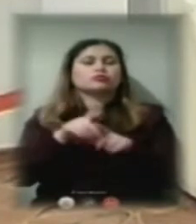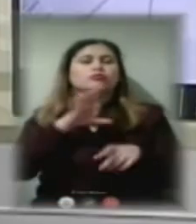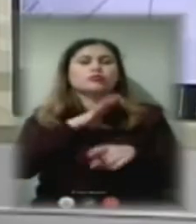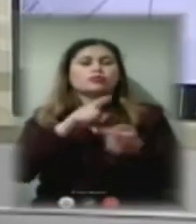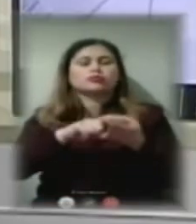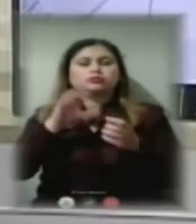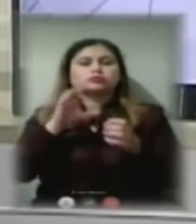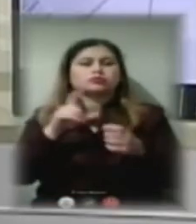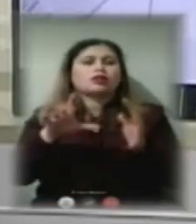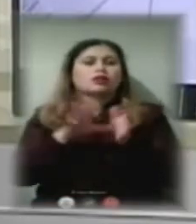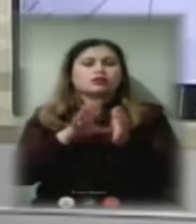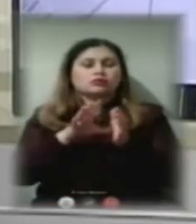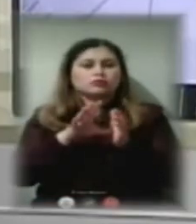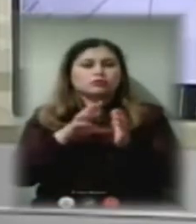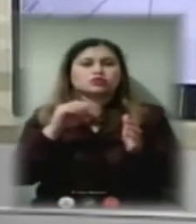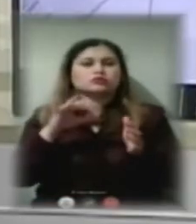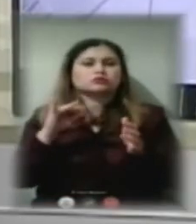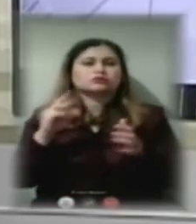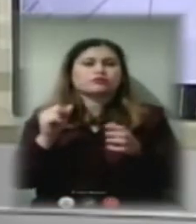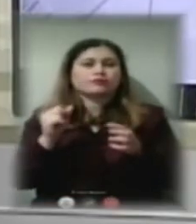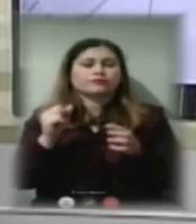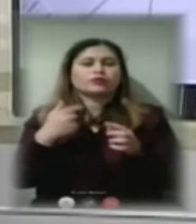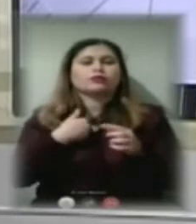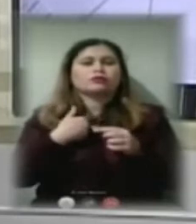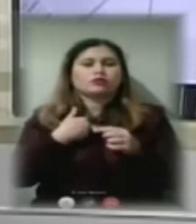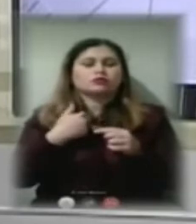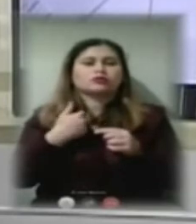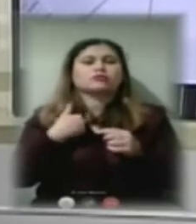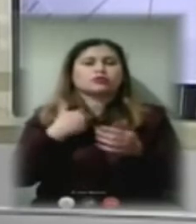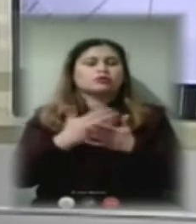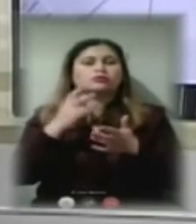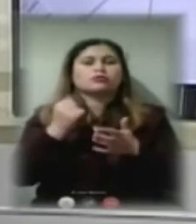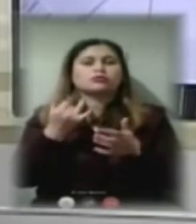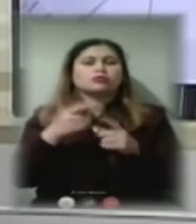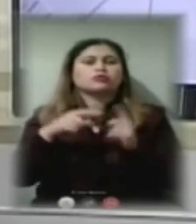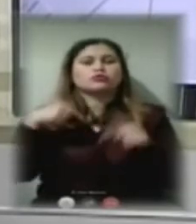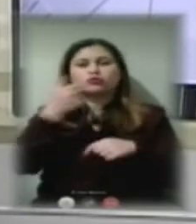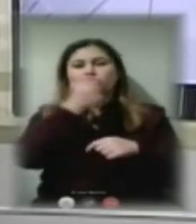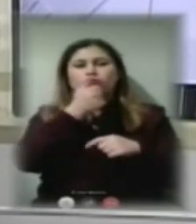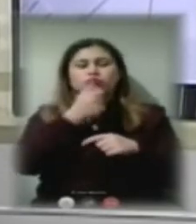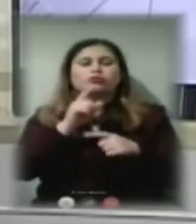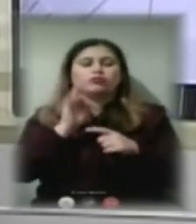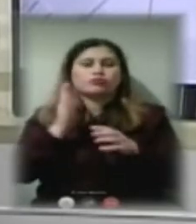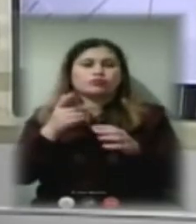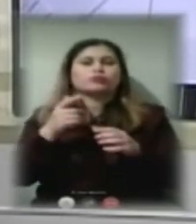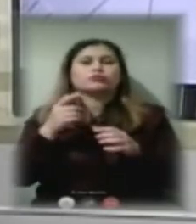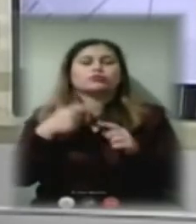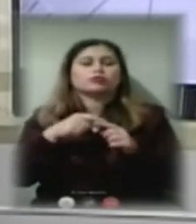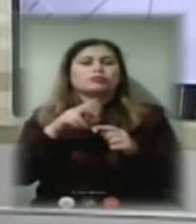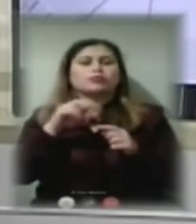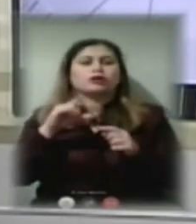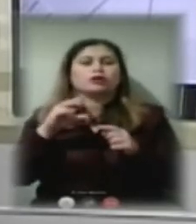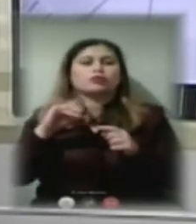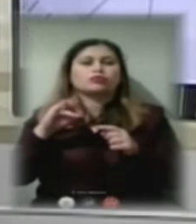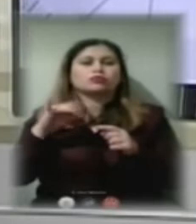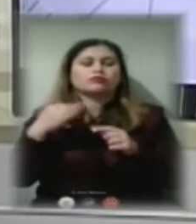електричною частиною, я маю надію, що на наступний рік буду переконливим і переконаю